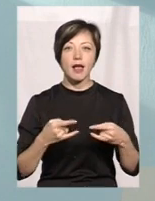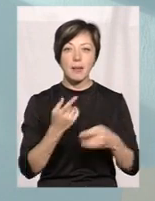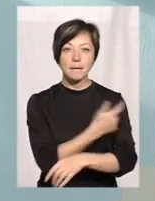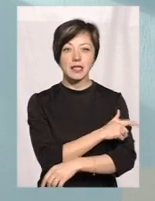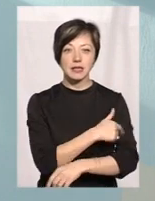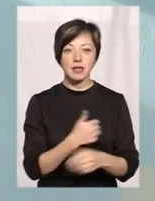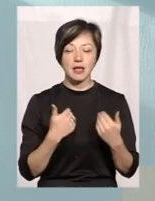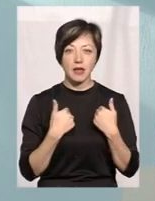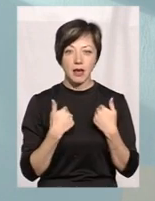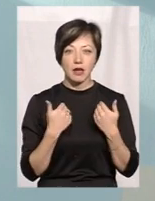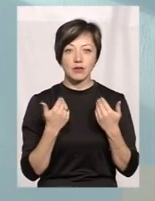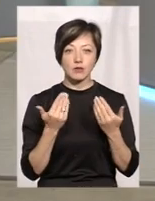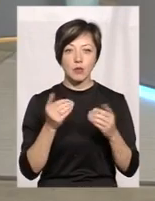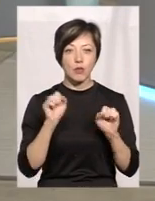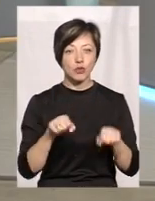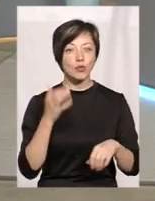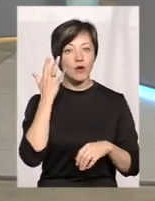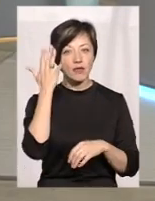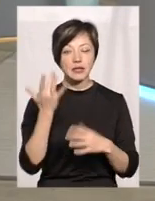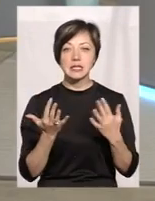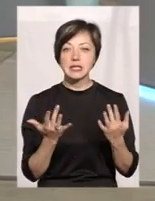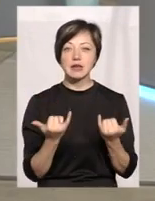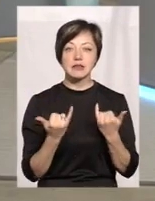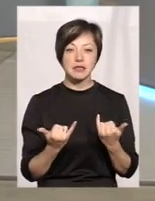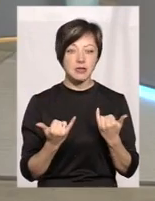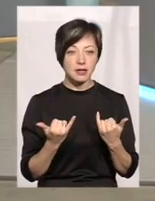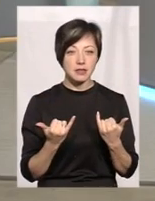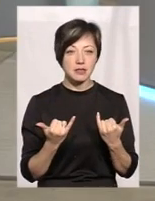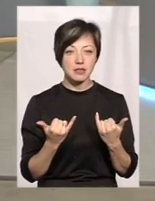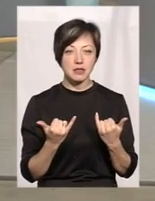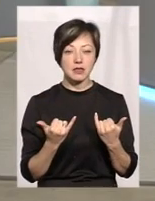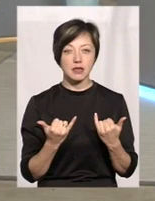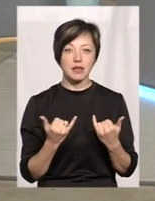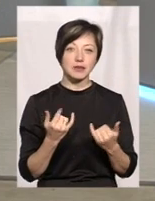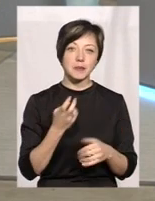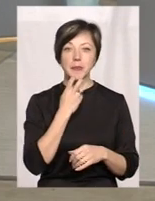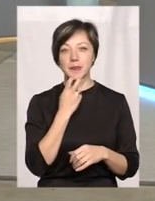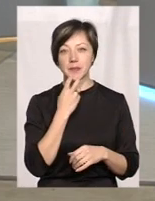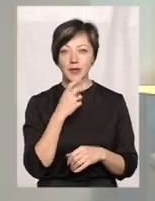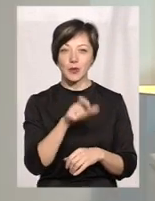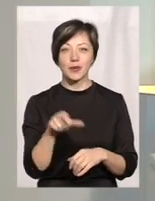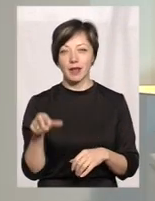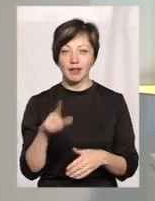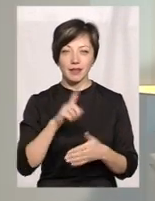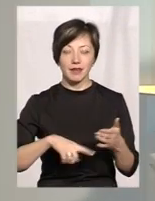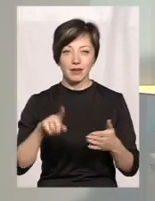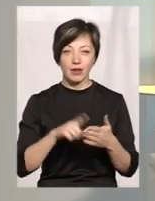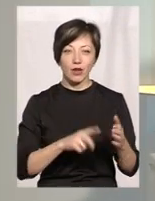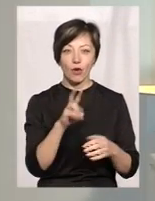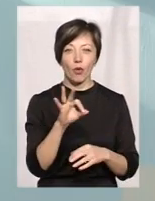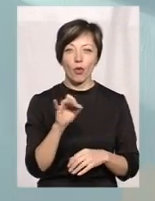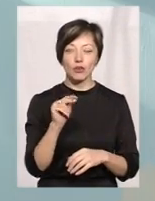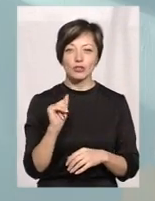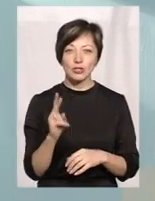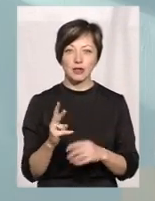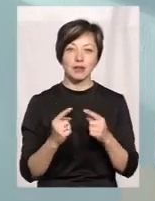Я собі, пані Олено, можу уявити, скільки зараз так скептично посміхнулося людей. Тоді люди з Корчика, я уявляю собі.